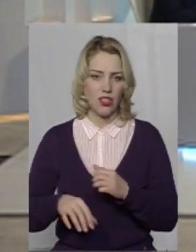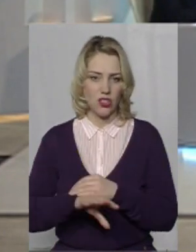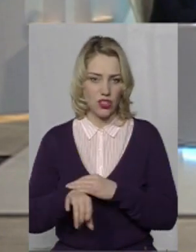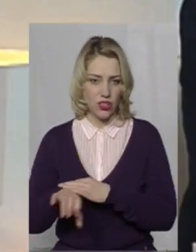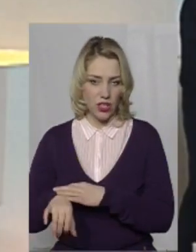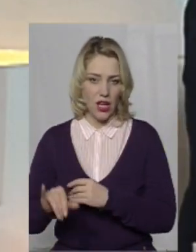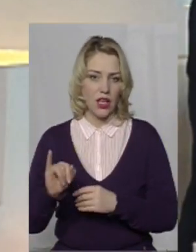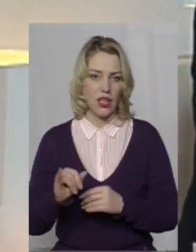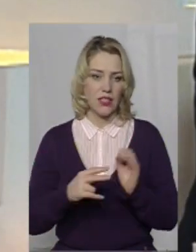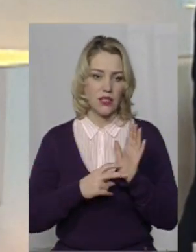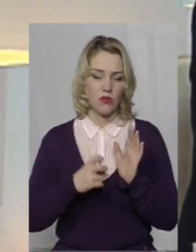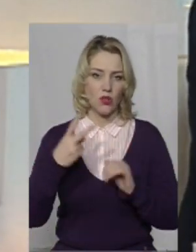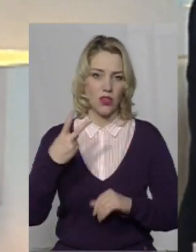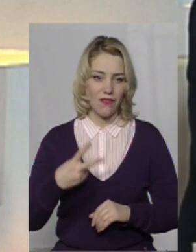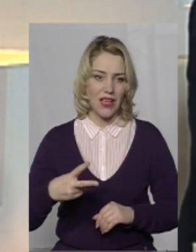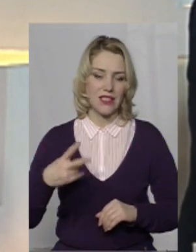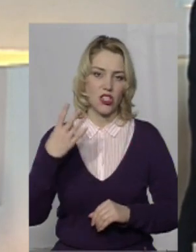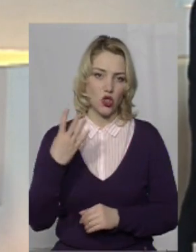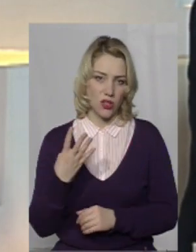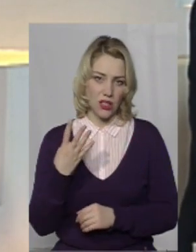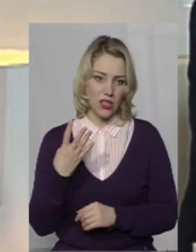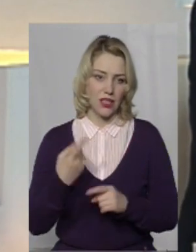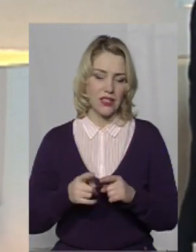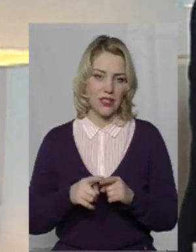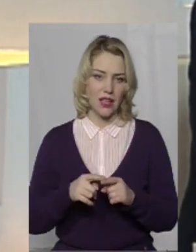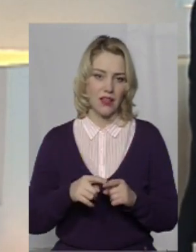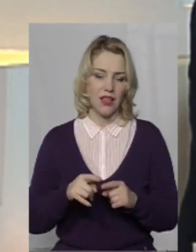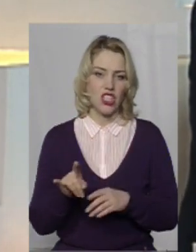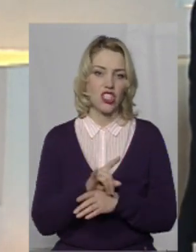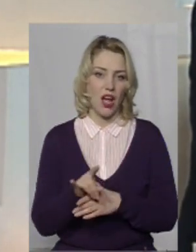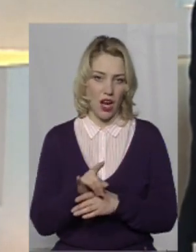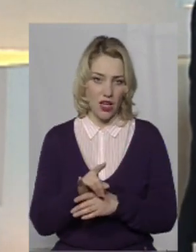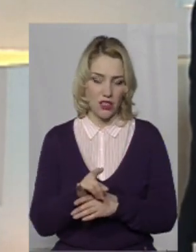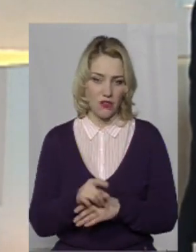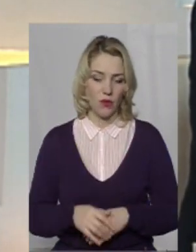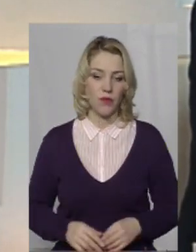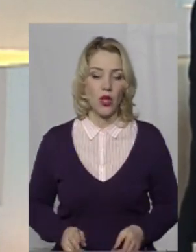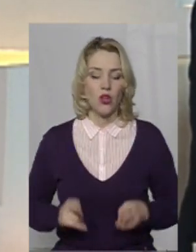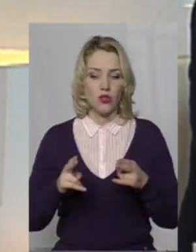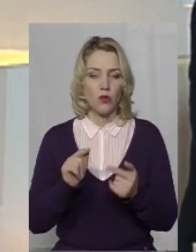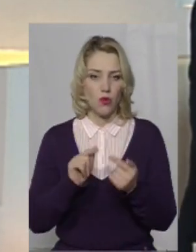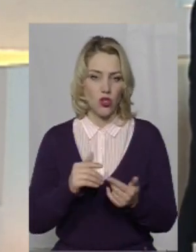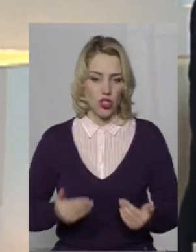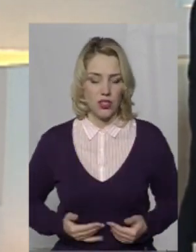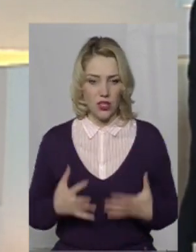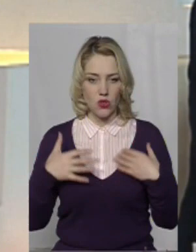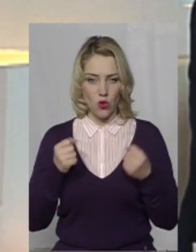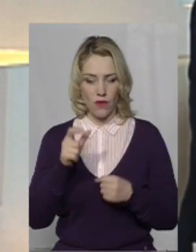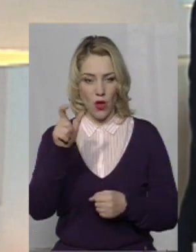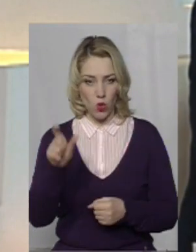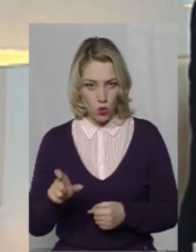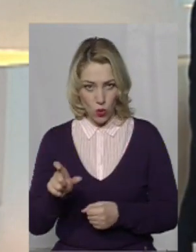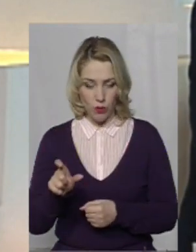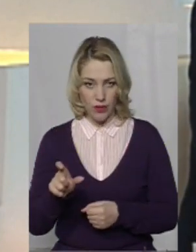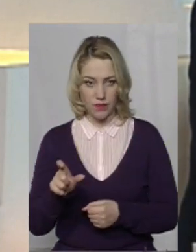724 – це шахрайства. Злочини проти життя та здоров'я особи